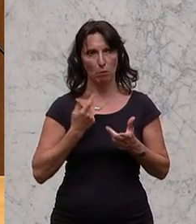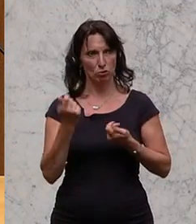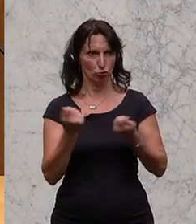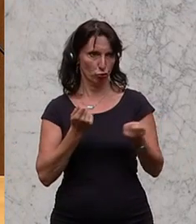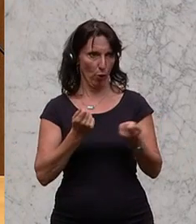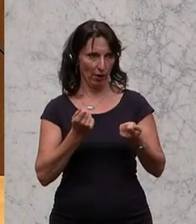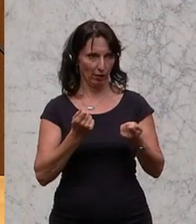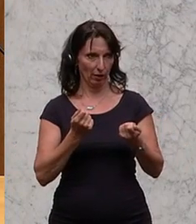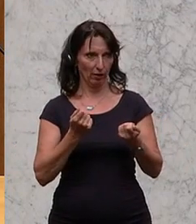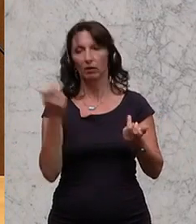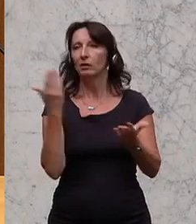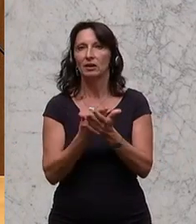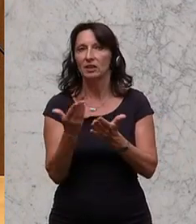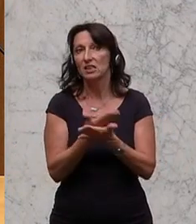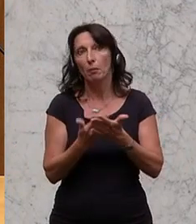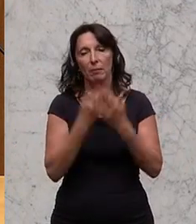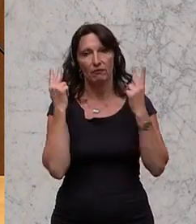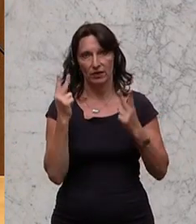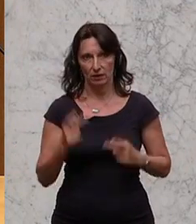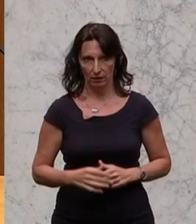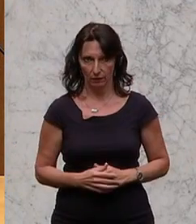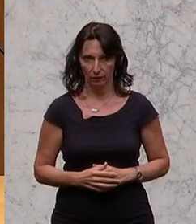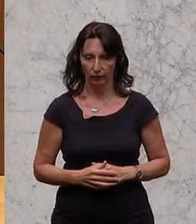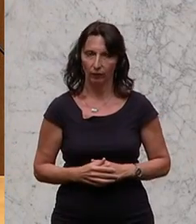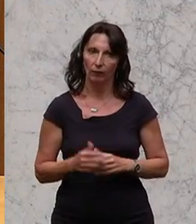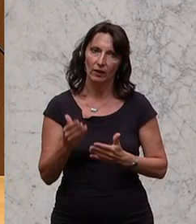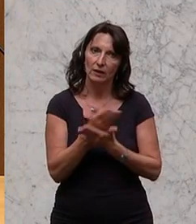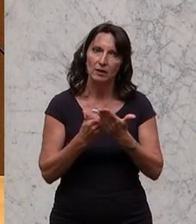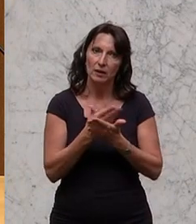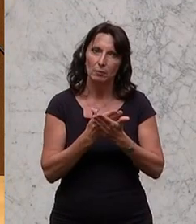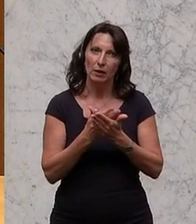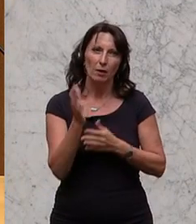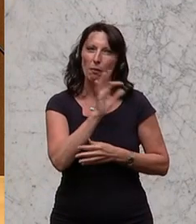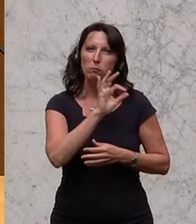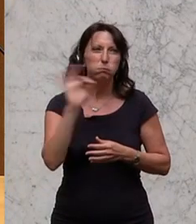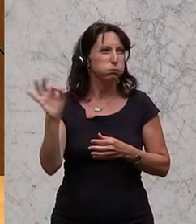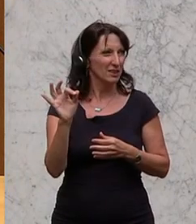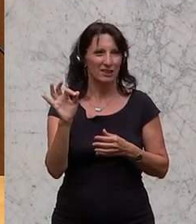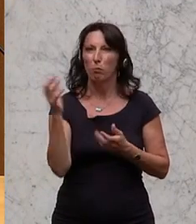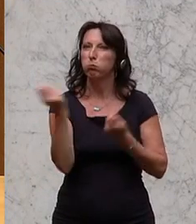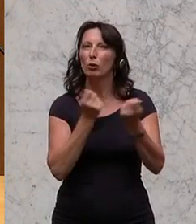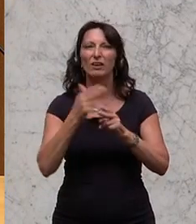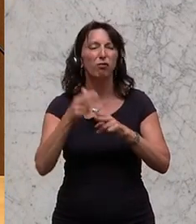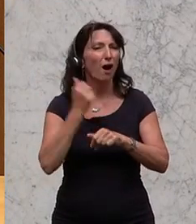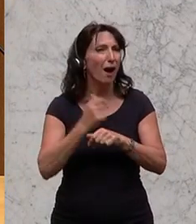die Bildung unendlich wichtig. Es ist Bildung die beste Arbeitsmarktpolitik. Es ist Bildung die beste